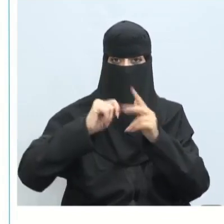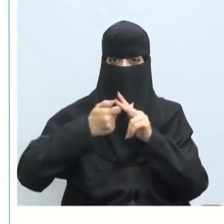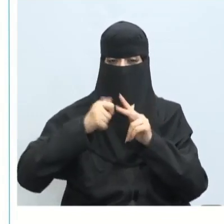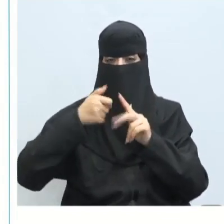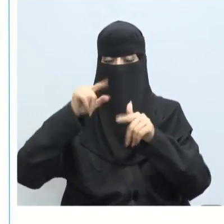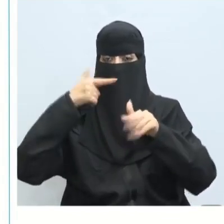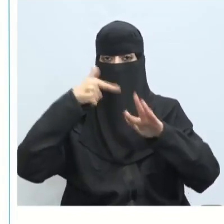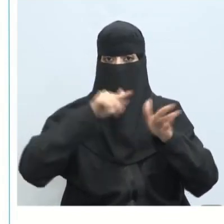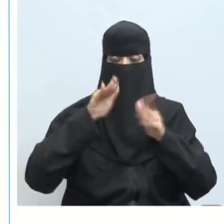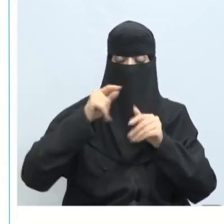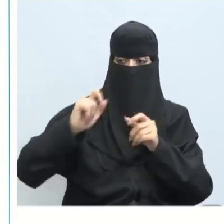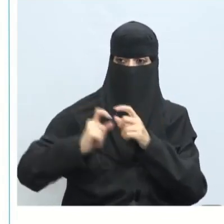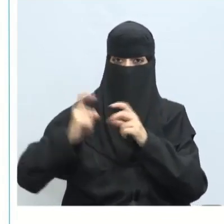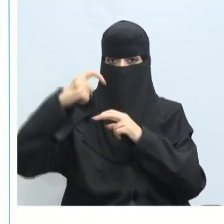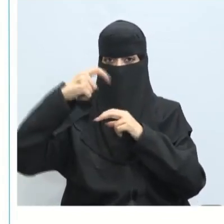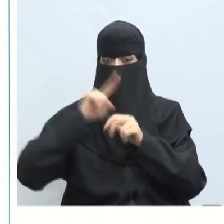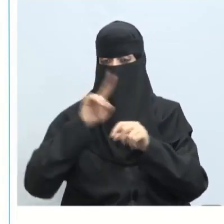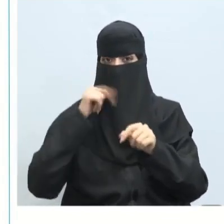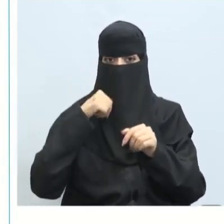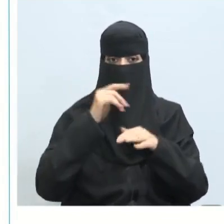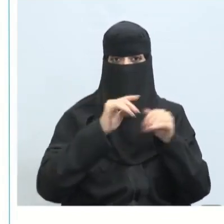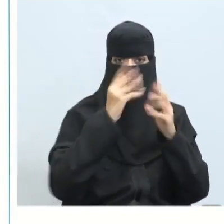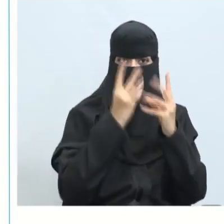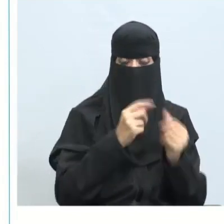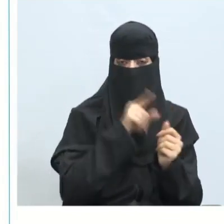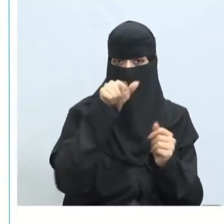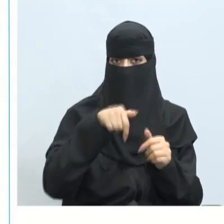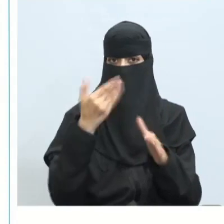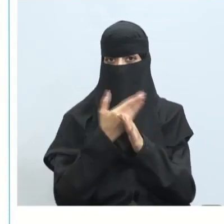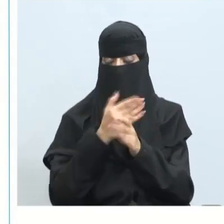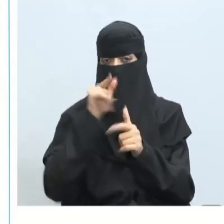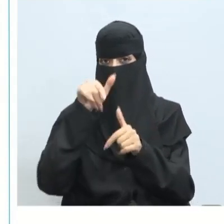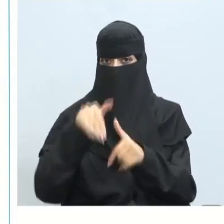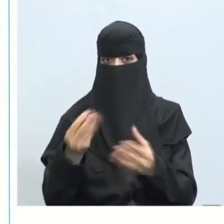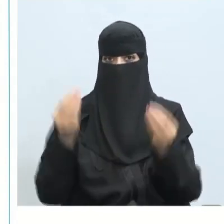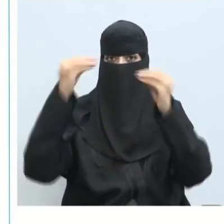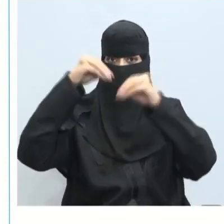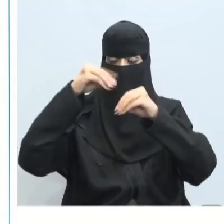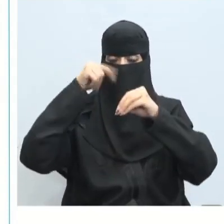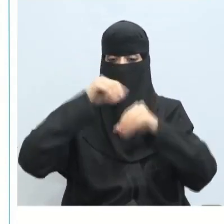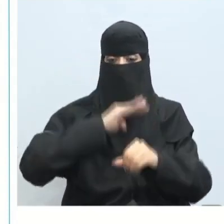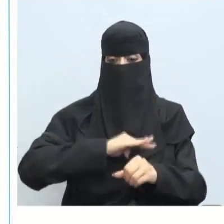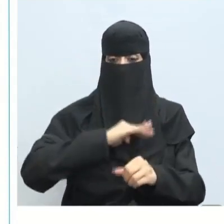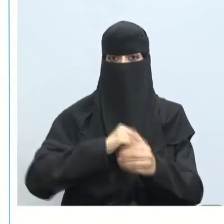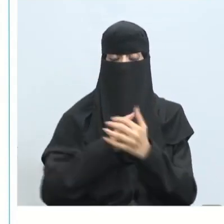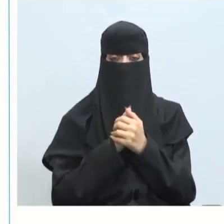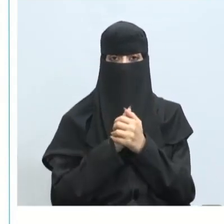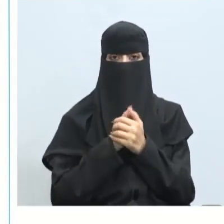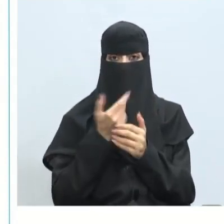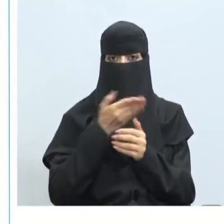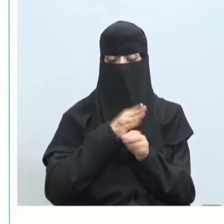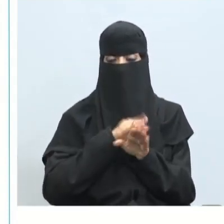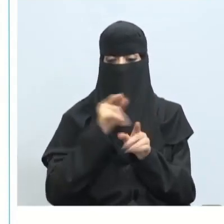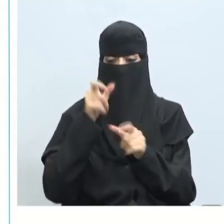بأدوات قد تكون غير احترافية وبالتالي تتسبب في زيادة الضغط على